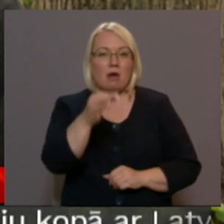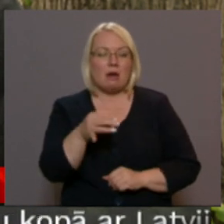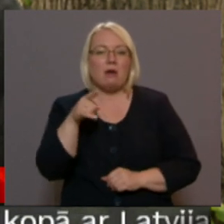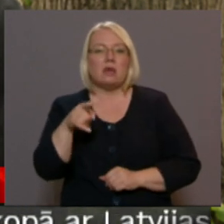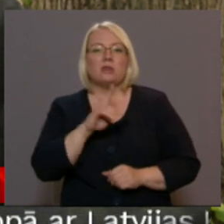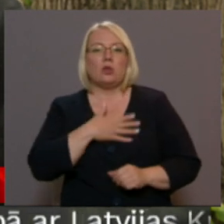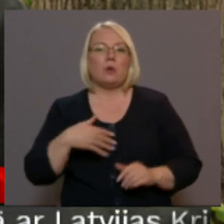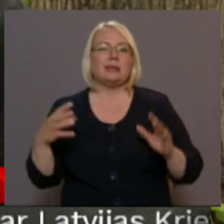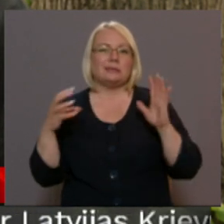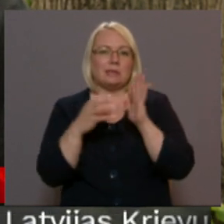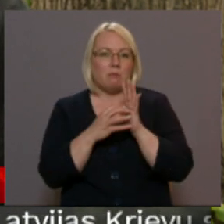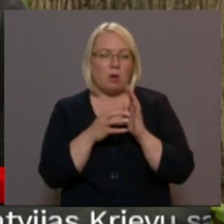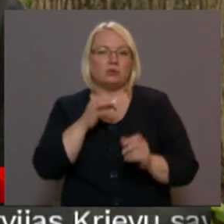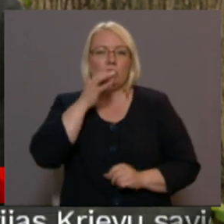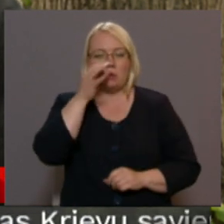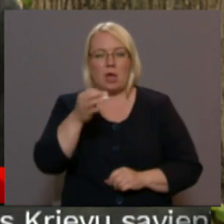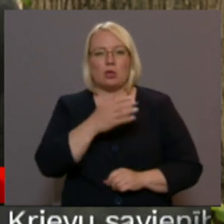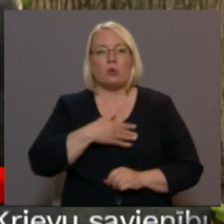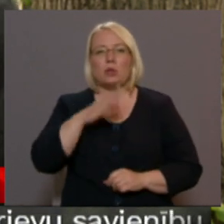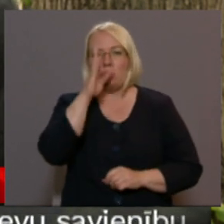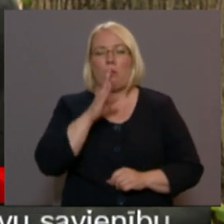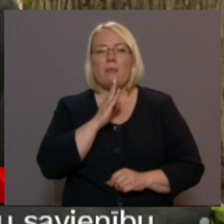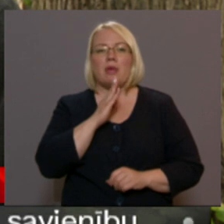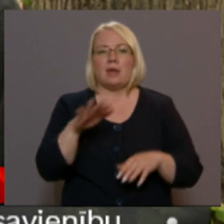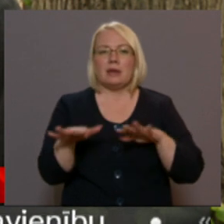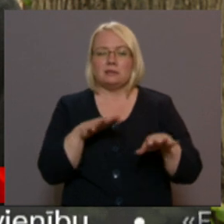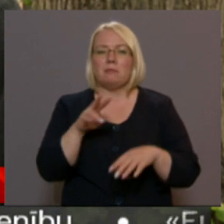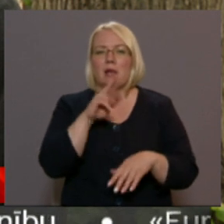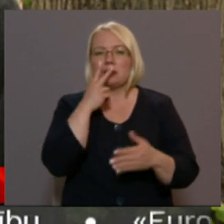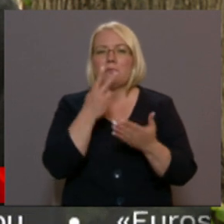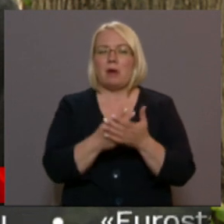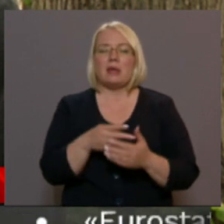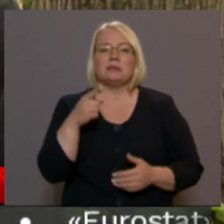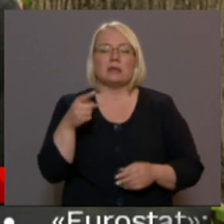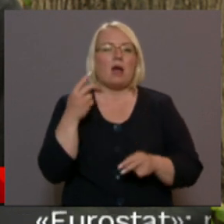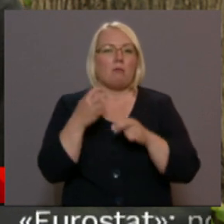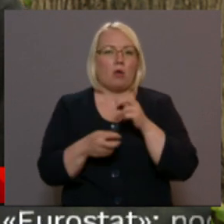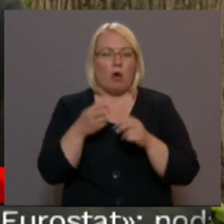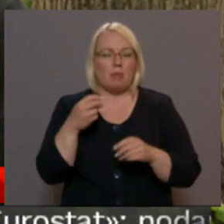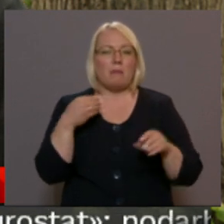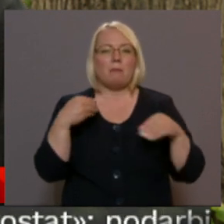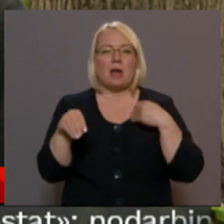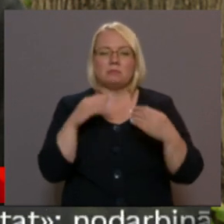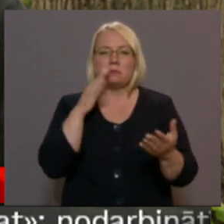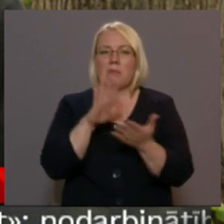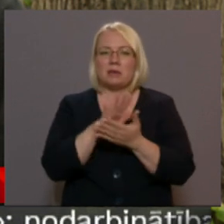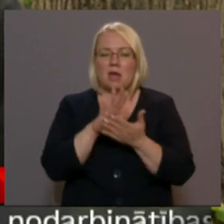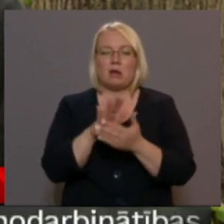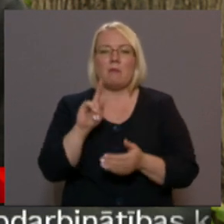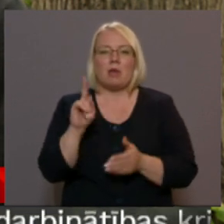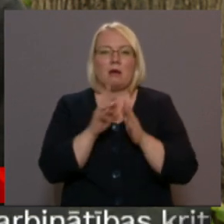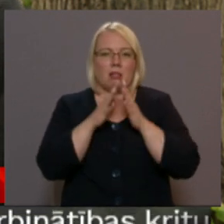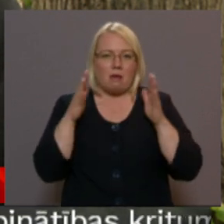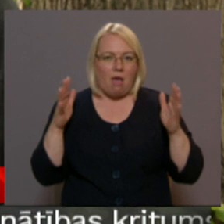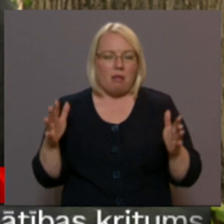simbolisks un diezgan nopietnas solis, kas parāda to, cik tā krīze ar plāstmasas piesārņojumu ir liela,